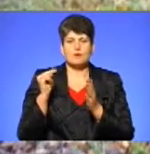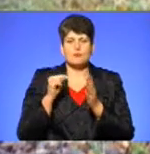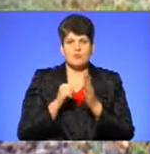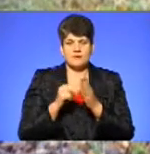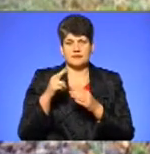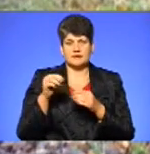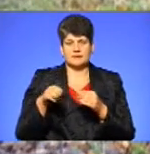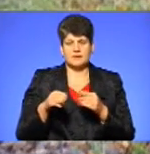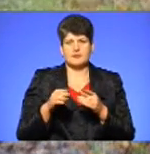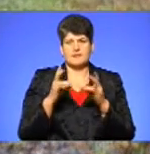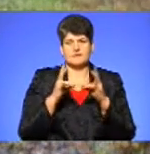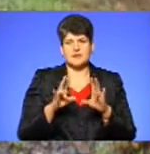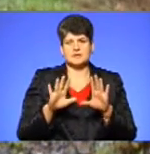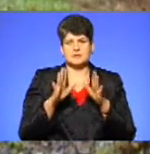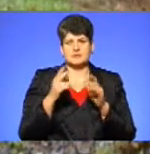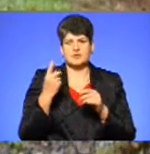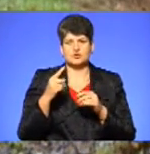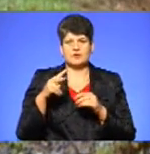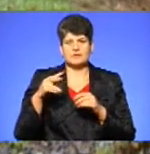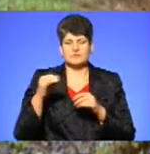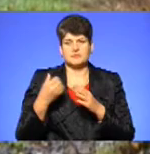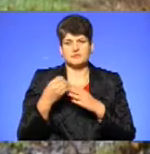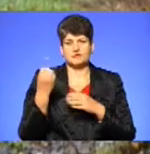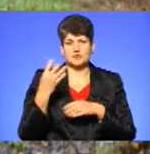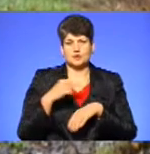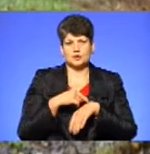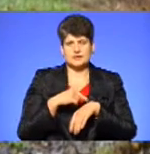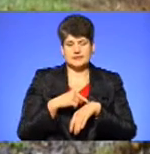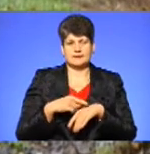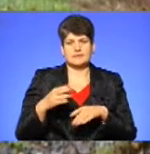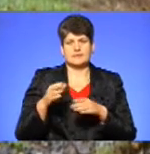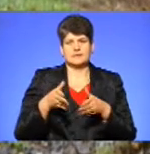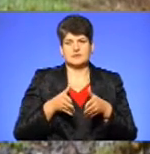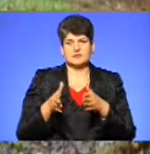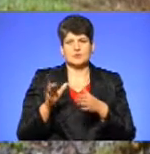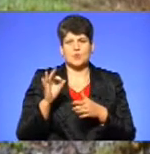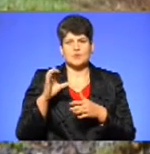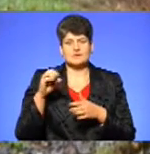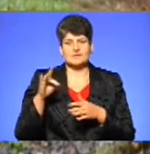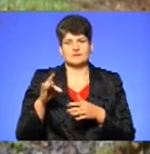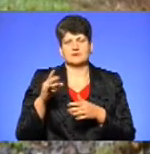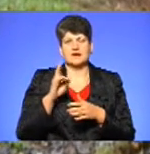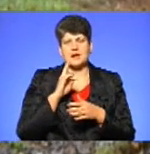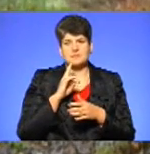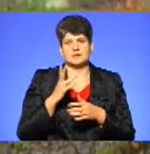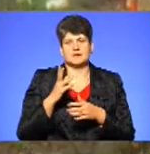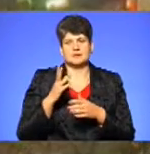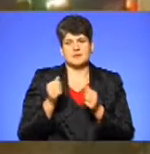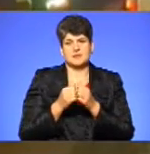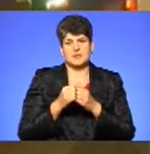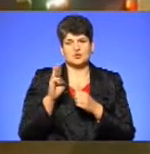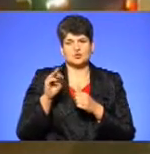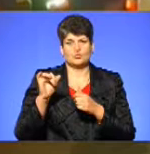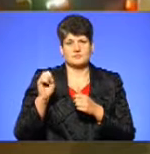прогоду. Аварія трапилась 1 листопада близько 14.00 на трасі Остріг-Кременець-Почаєв-Радивилів між містами Кременець-Шумськ.